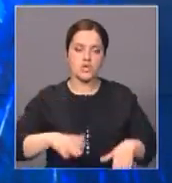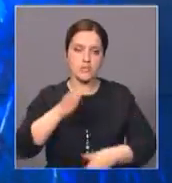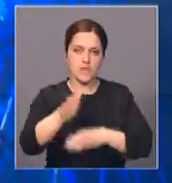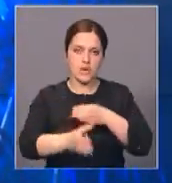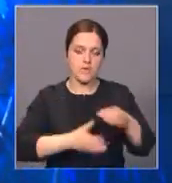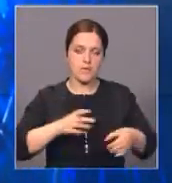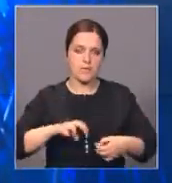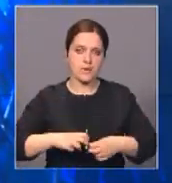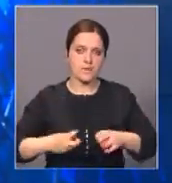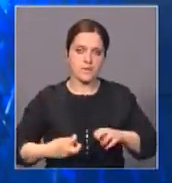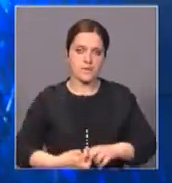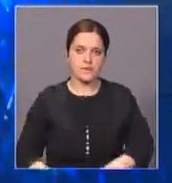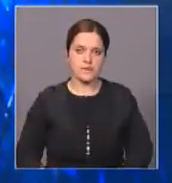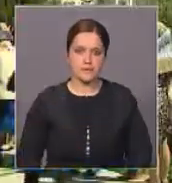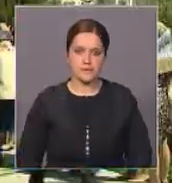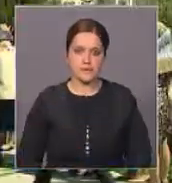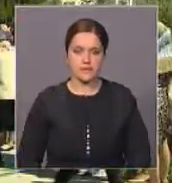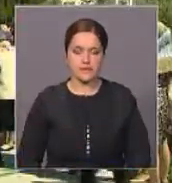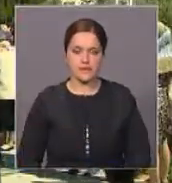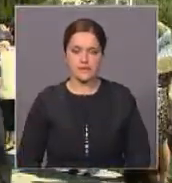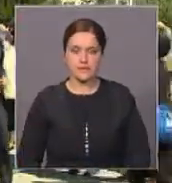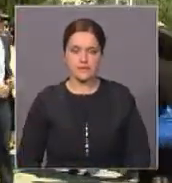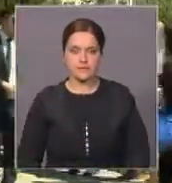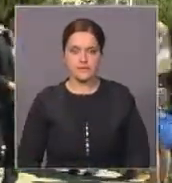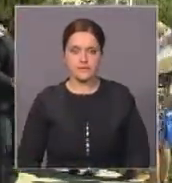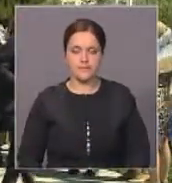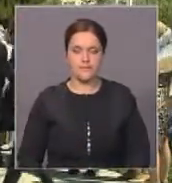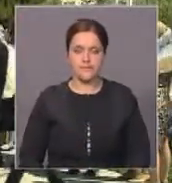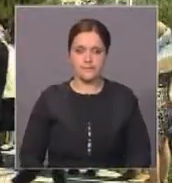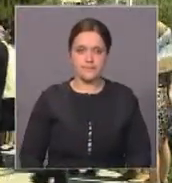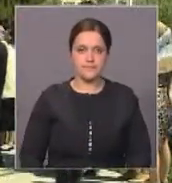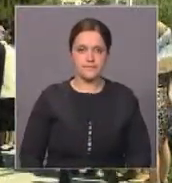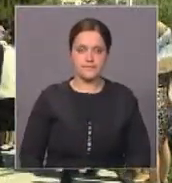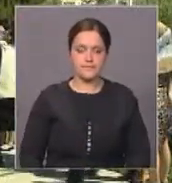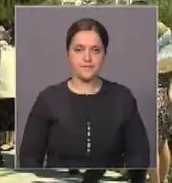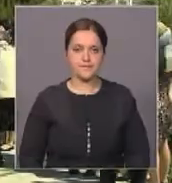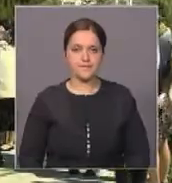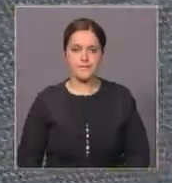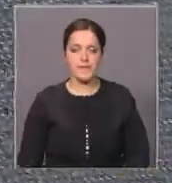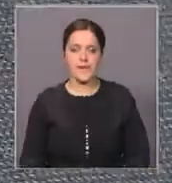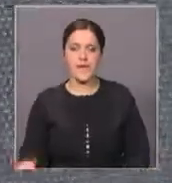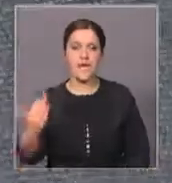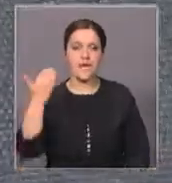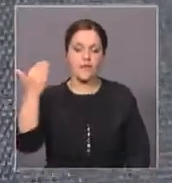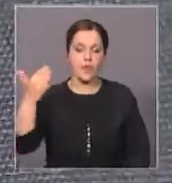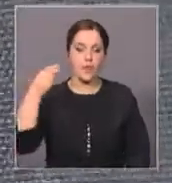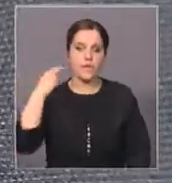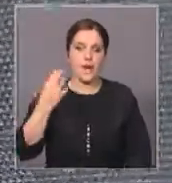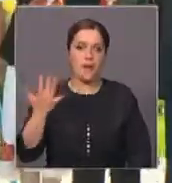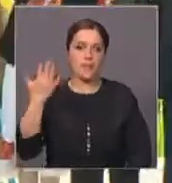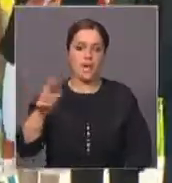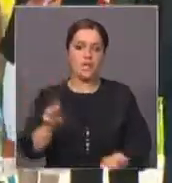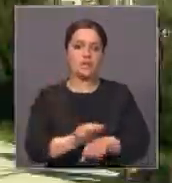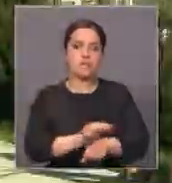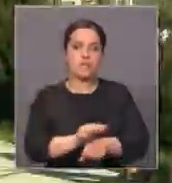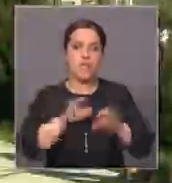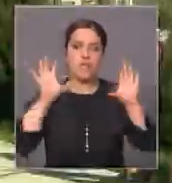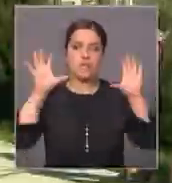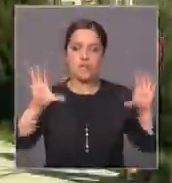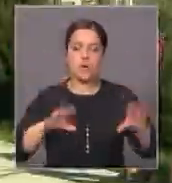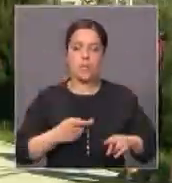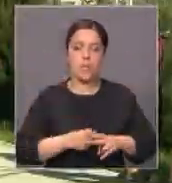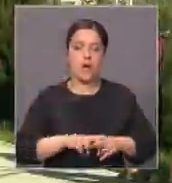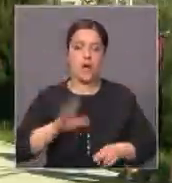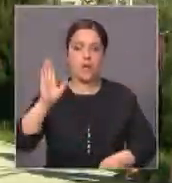глобальные вызовы. Его пять институциональных реформ – это будущее страны. Все вышли на